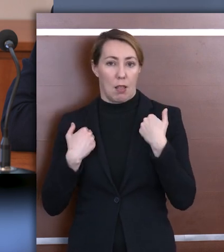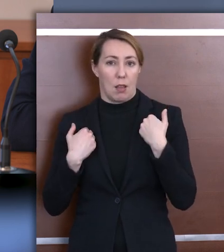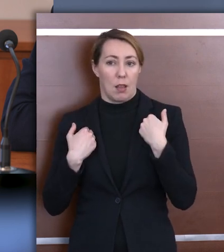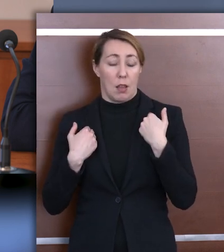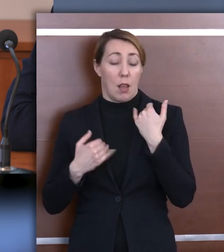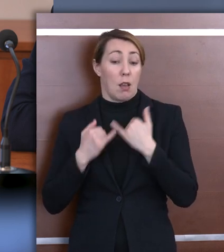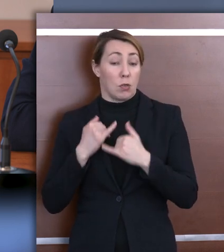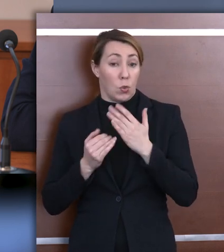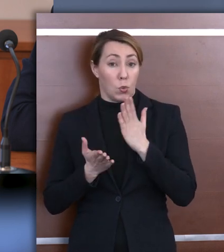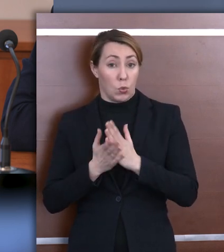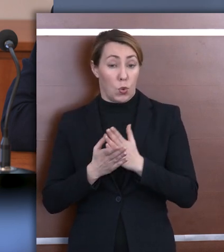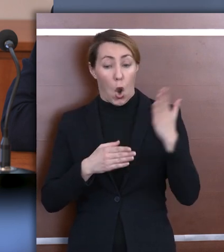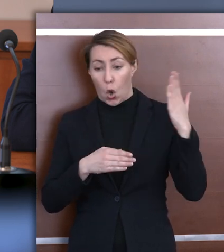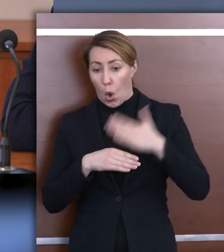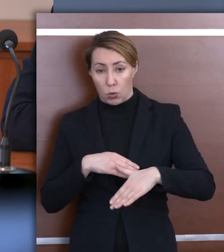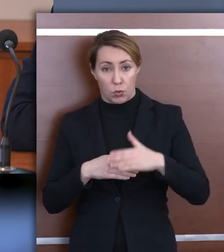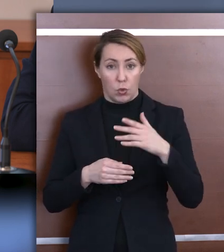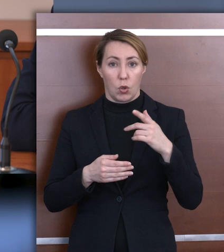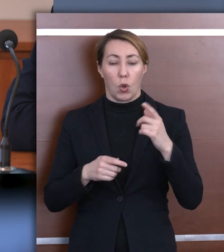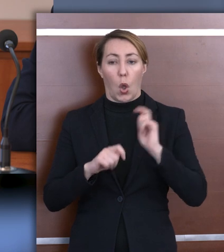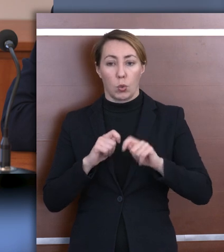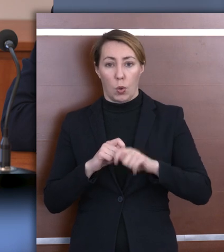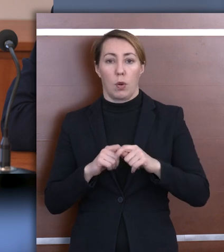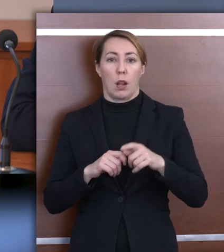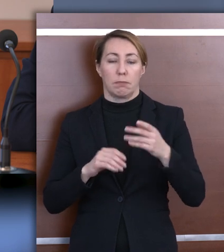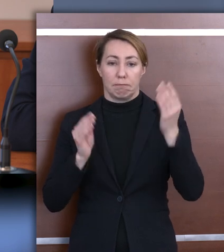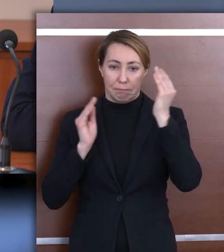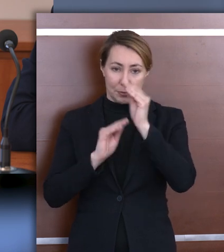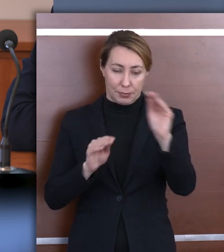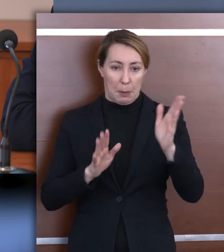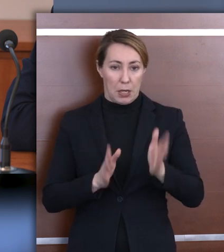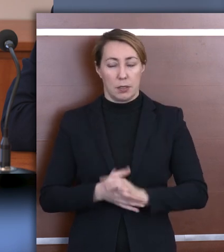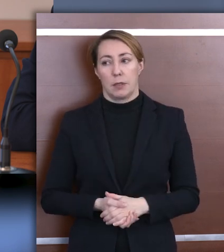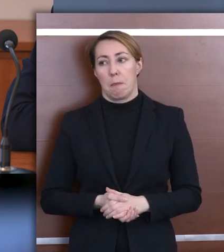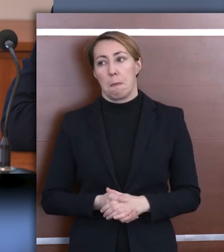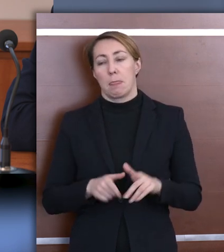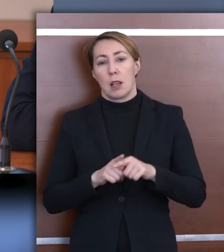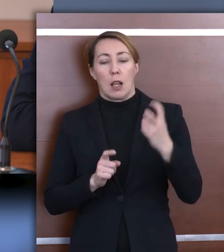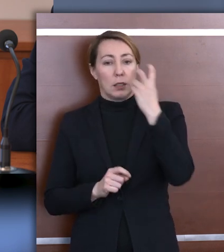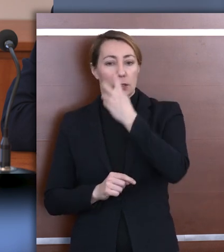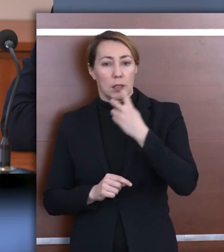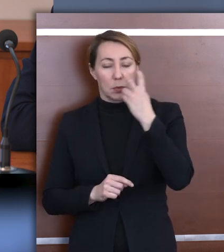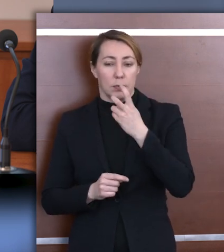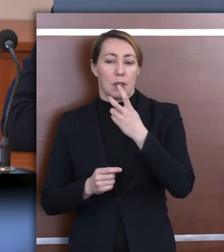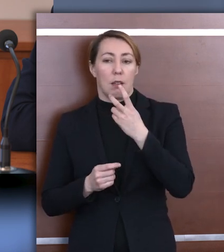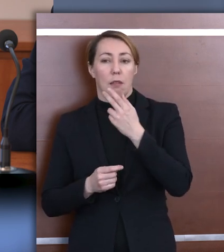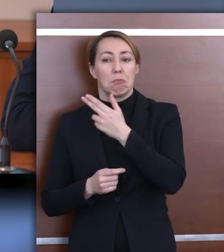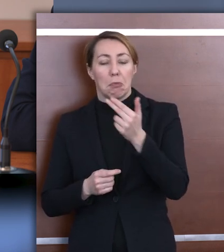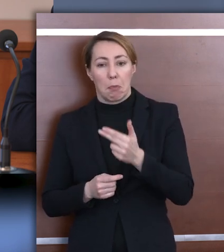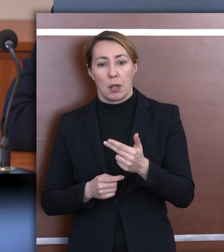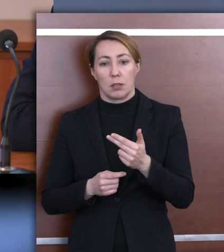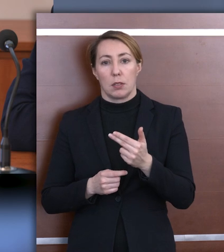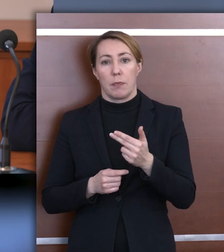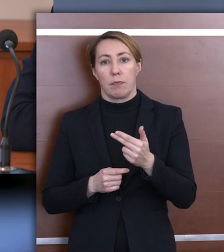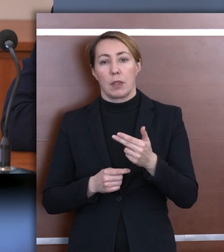będziemy mieć zakończone te kontrole, oczywiście też Państwu poinformujemy. Interesują nas zagadnienia szeroko rozumianej